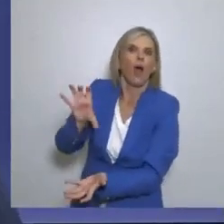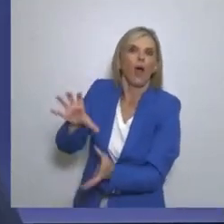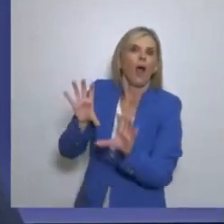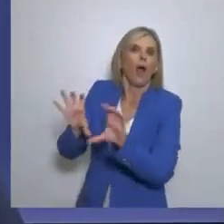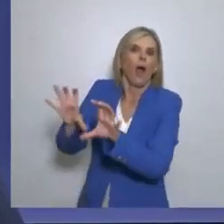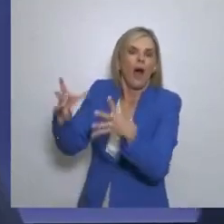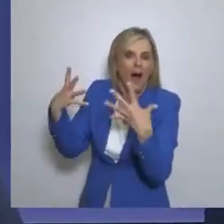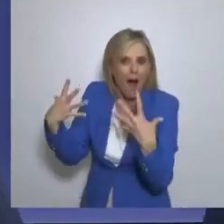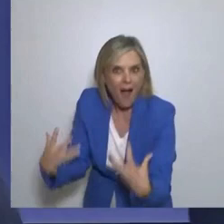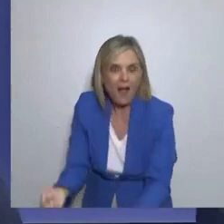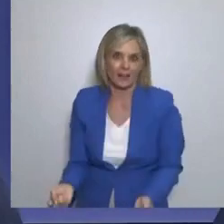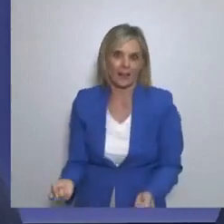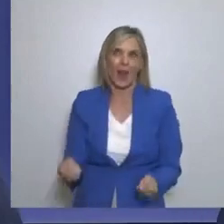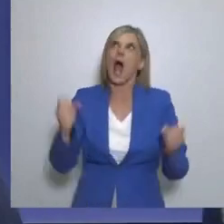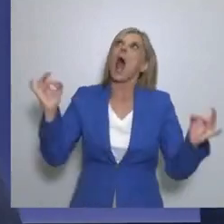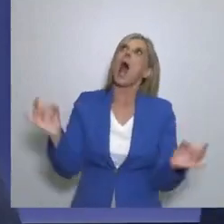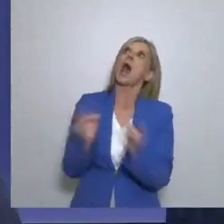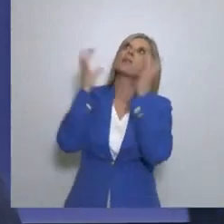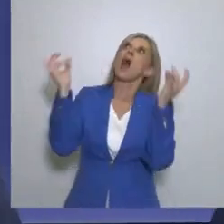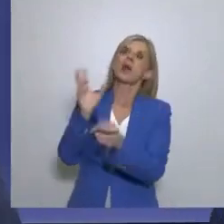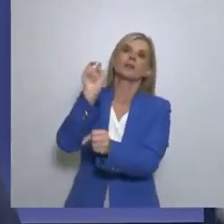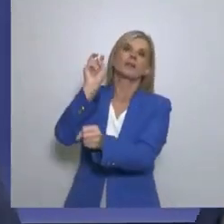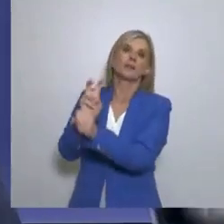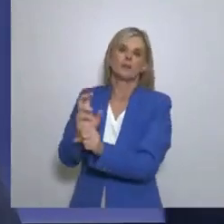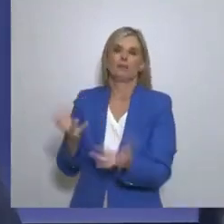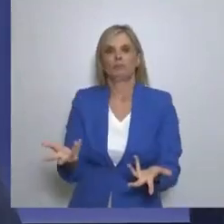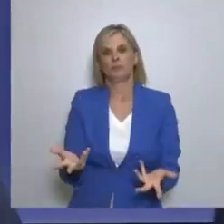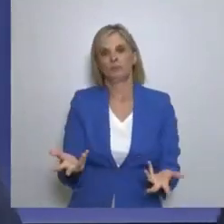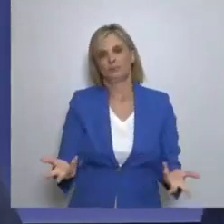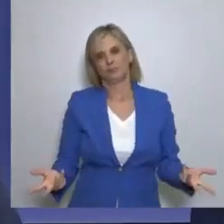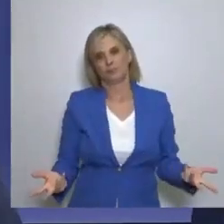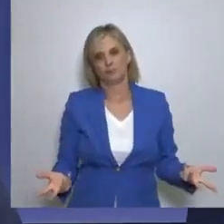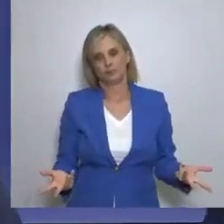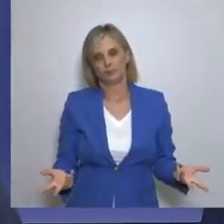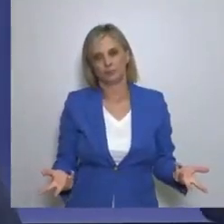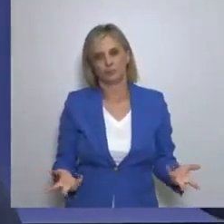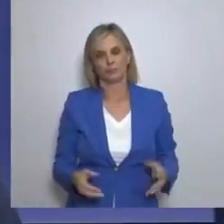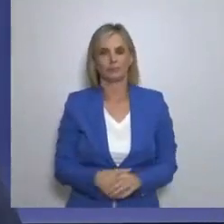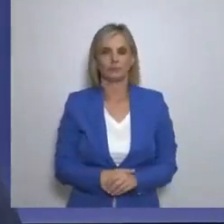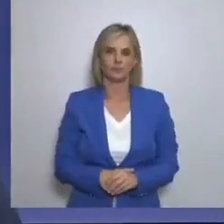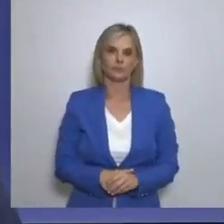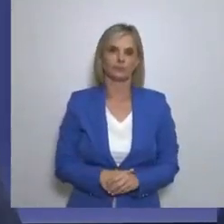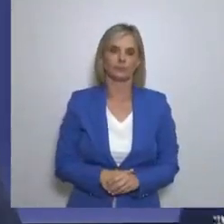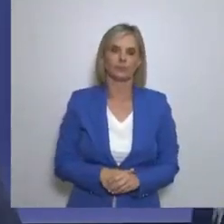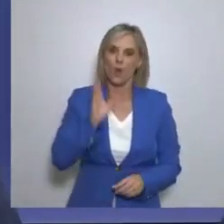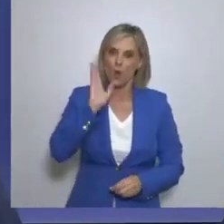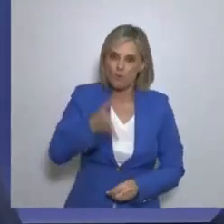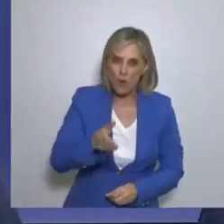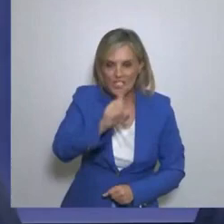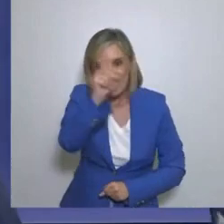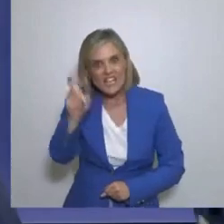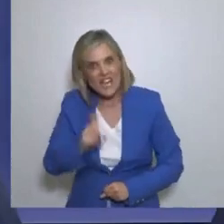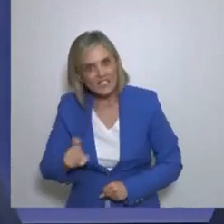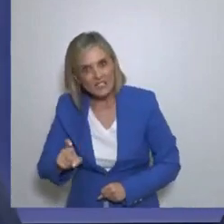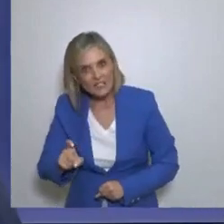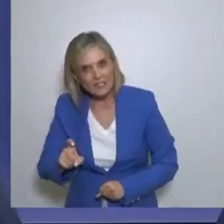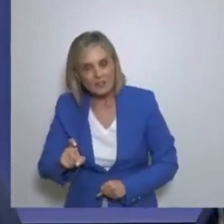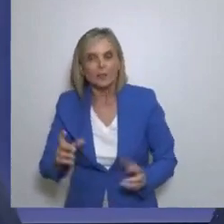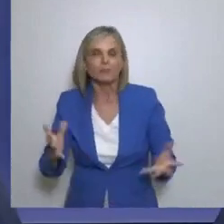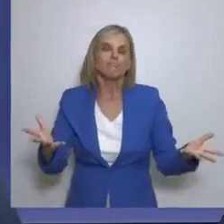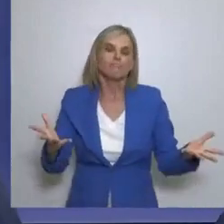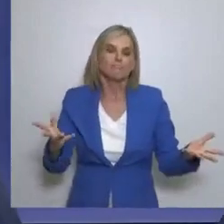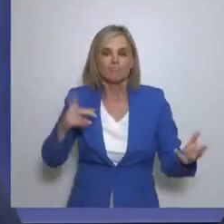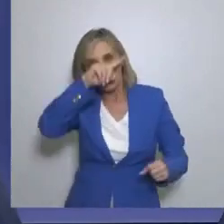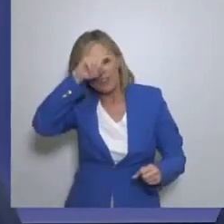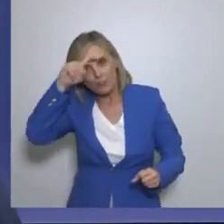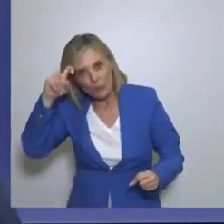πάθεις από κορονοϊό Εάν, εάν, εάν Αν δεν αυτοκτονήσεις Εάν, εάν, εάν Και ζήσεις Που είναι θεματήχης Θα πάρεις για 5,